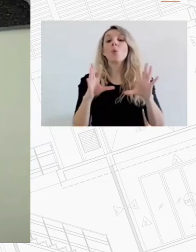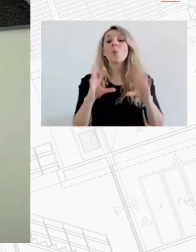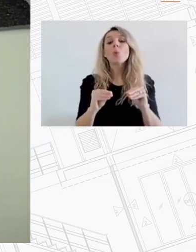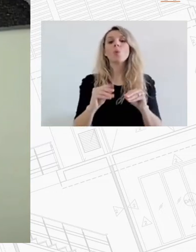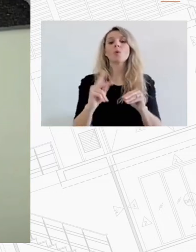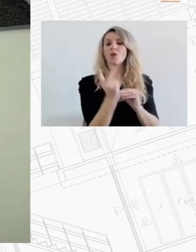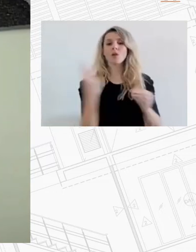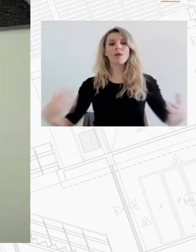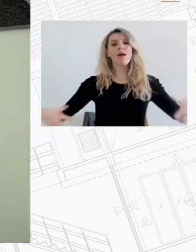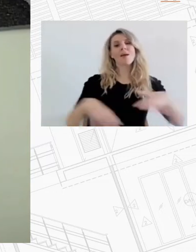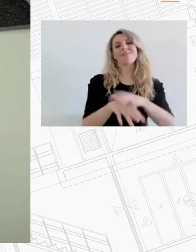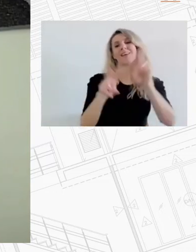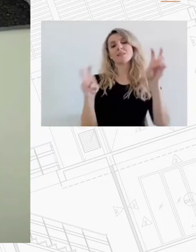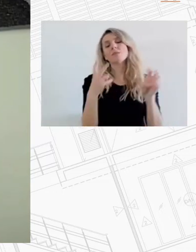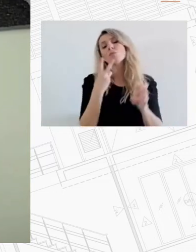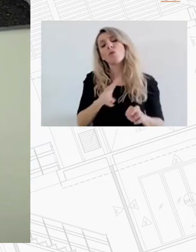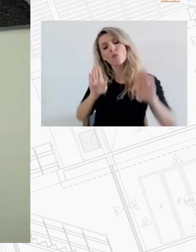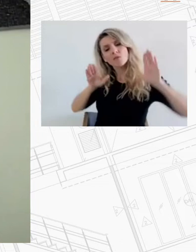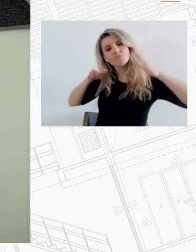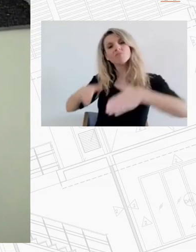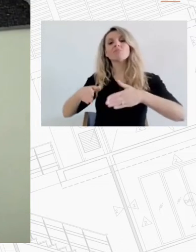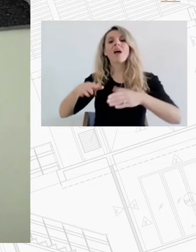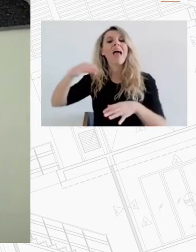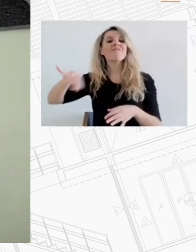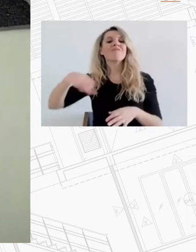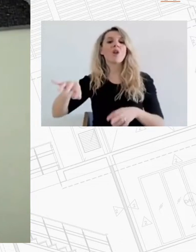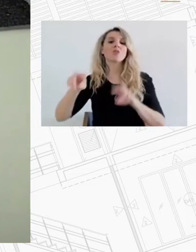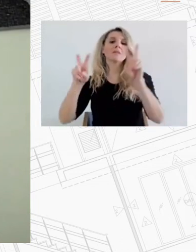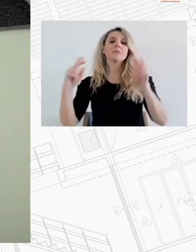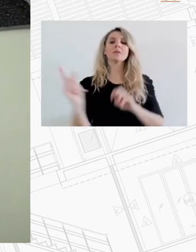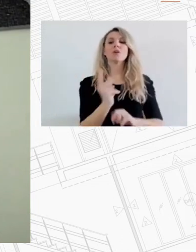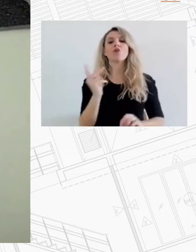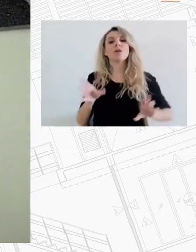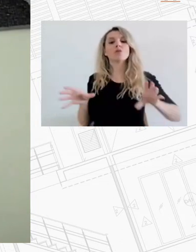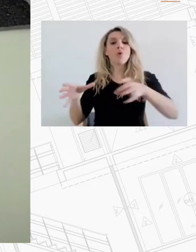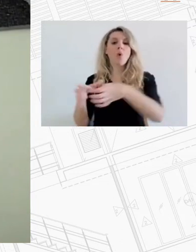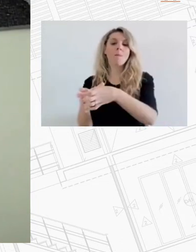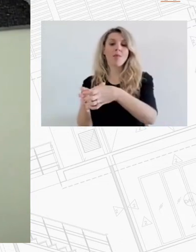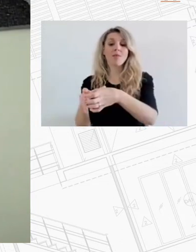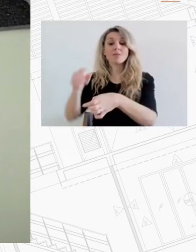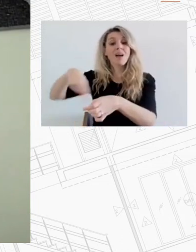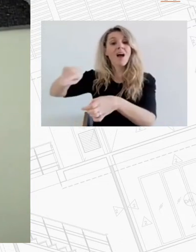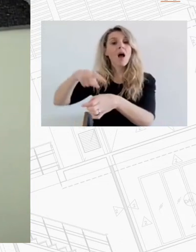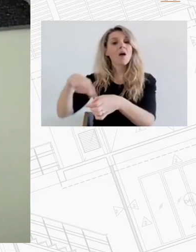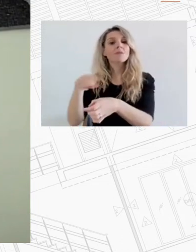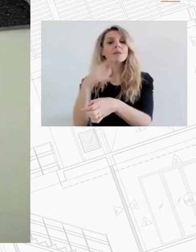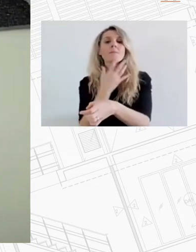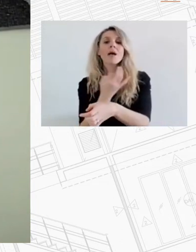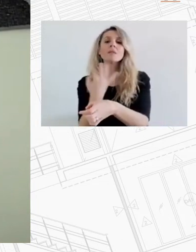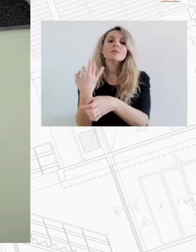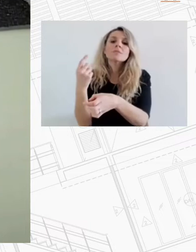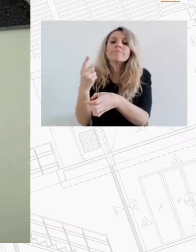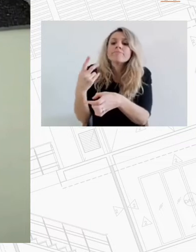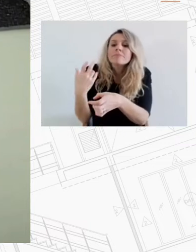ειδικά των ευάλωτων κοινωνικών ομάδων που βιώνουν ή απειλούνται ή κινδυνεύουν από